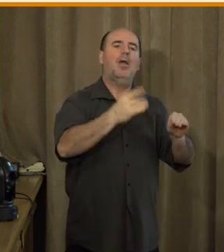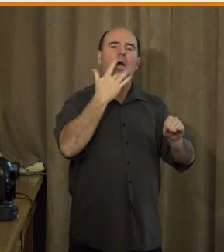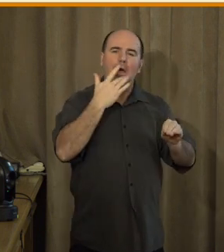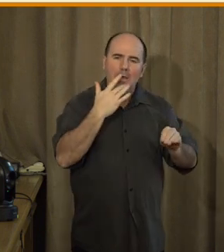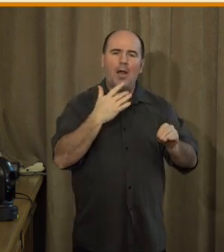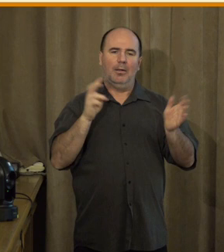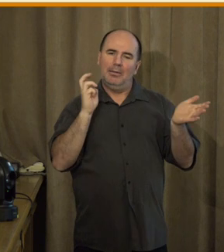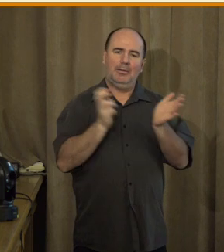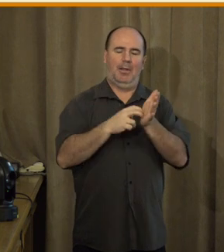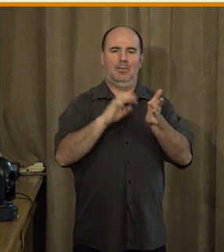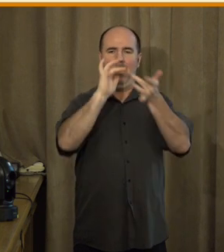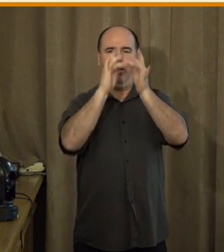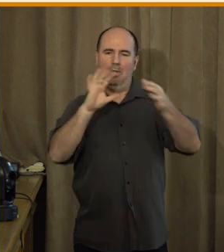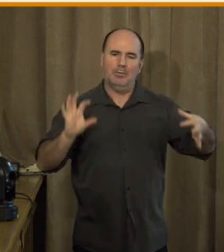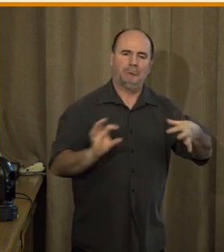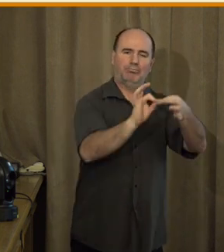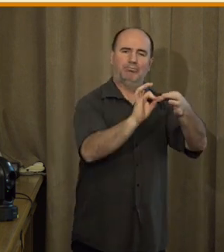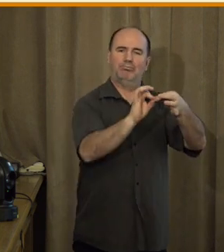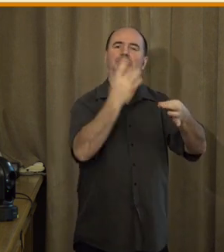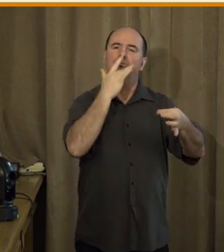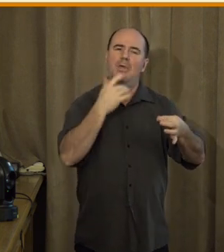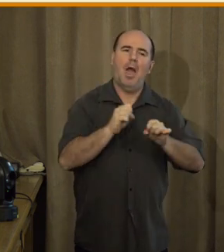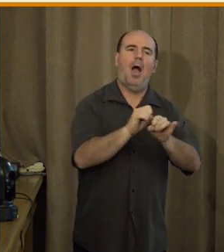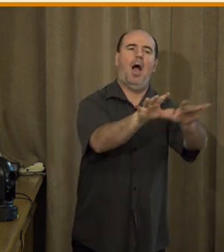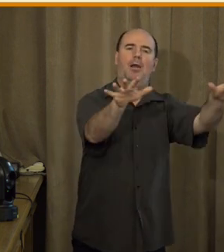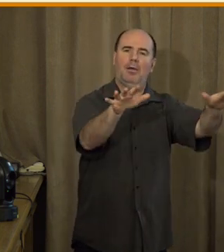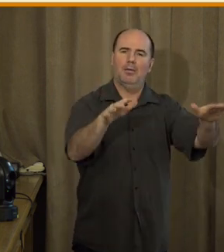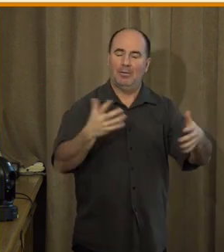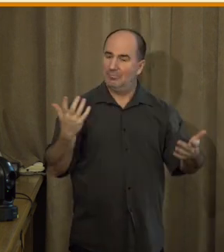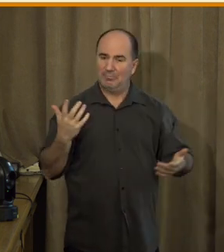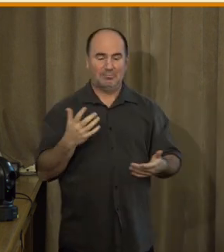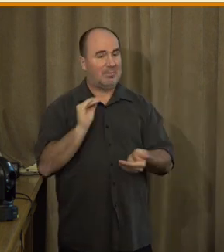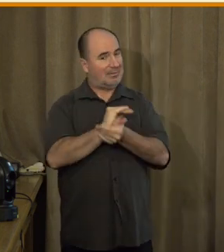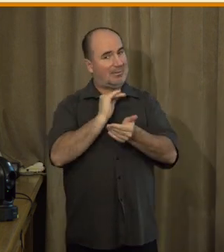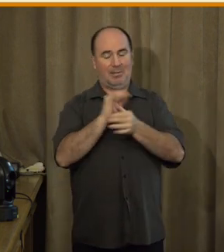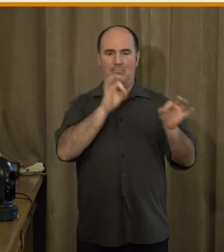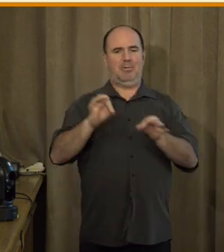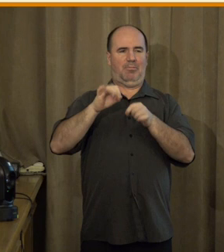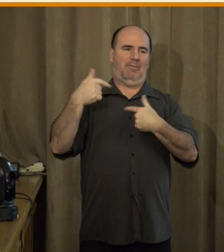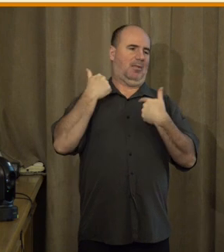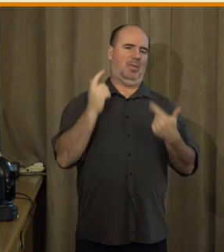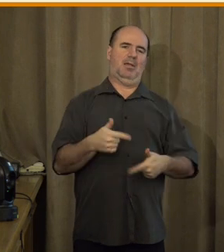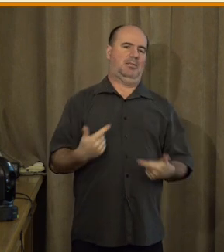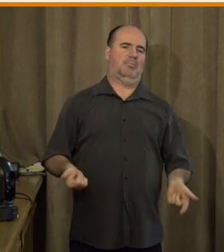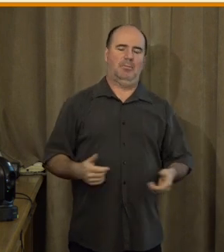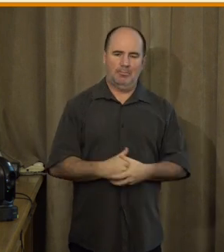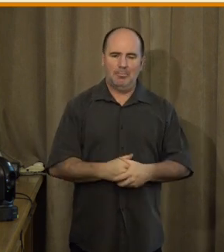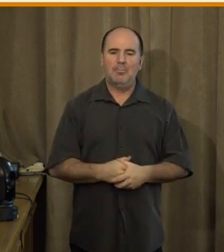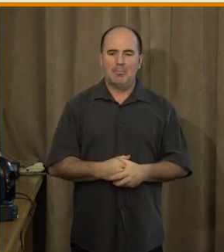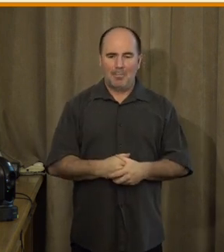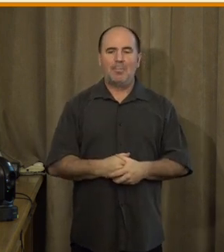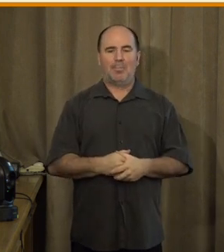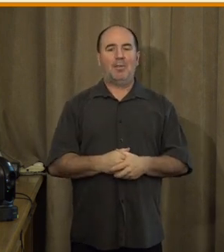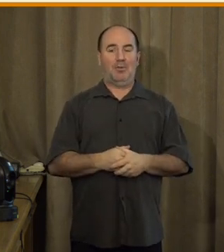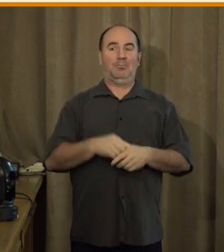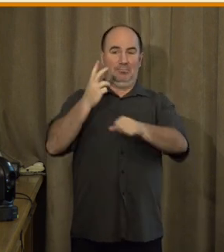anebo i neformálního vzdělávání. Další věc je, že nezískává zpětnou vazbu, tím pádem